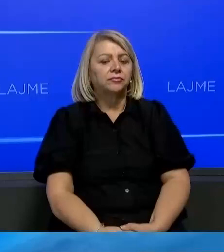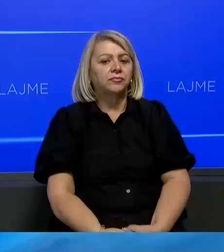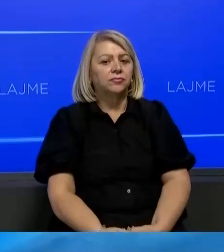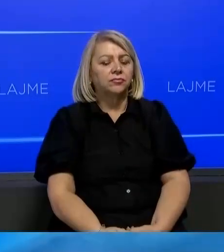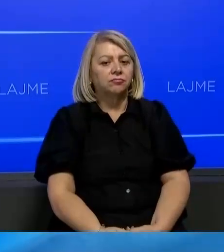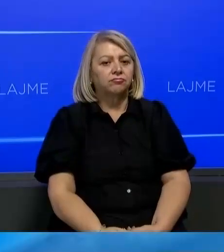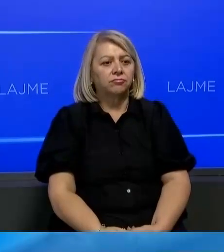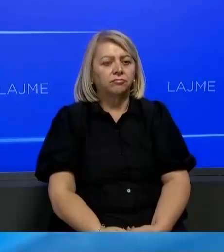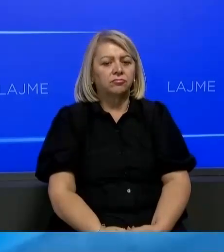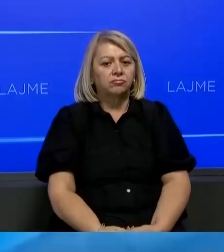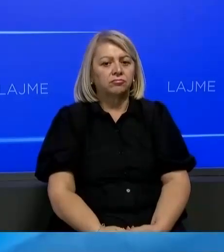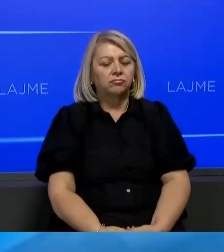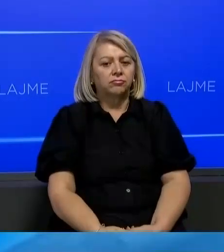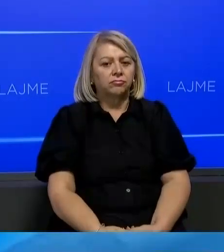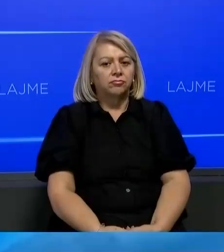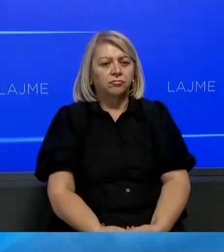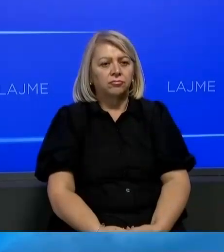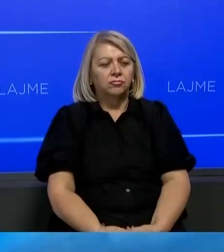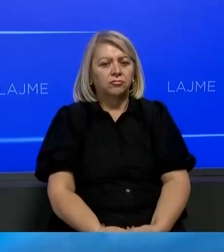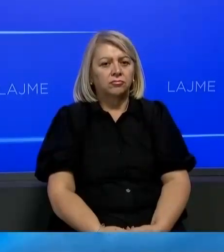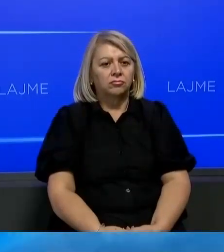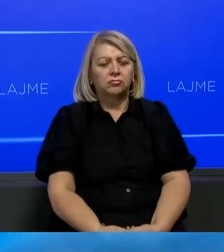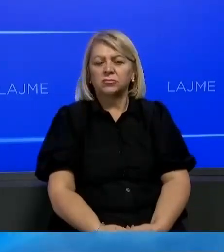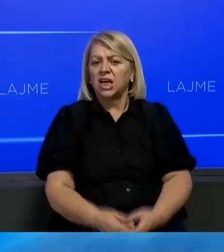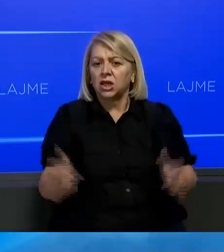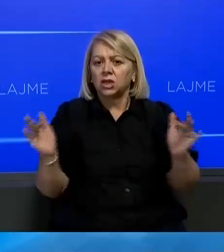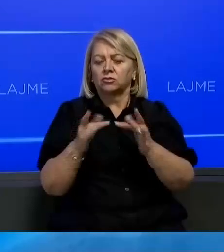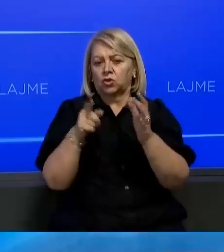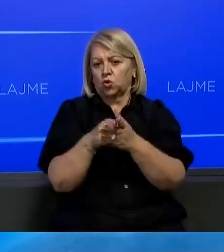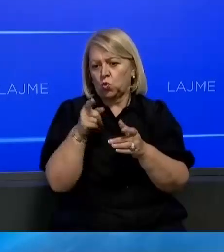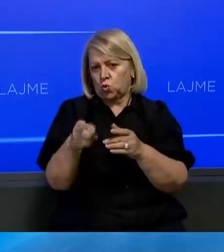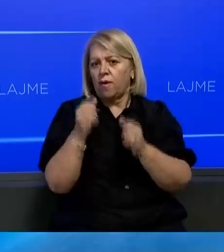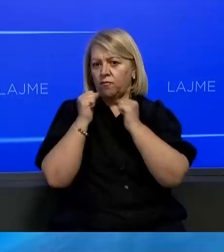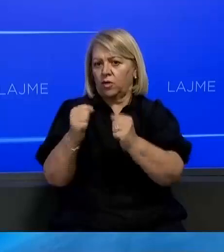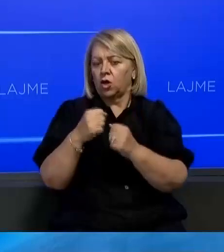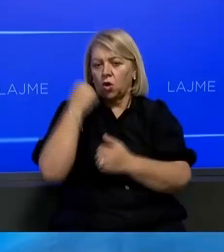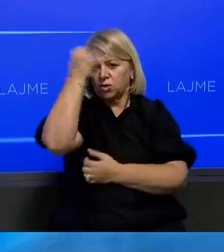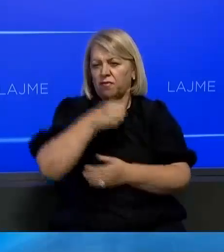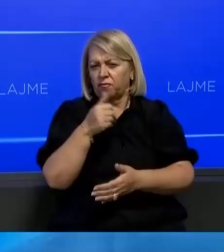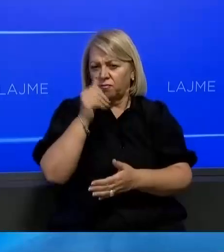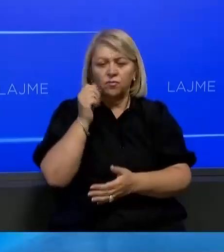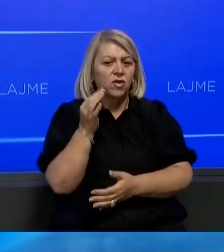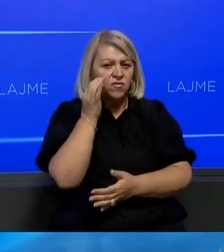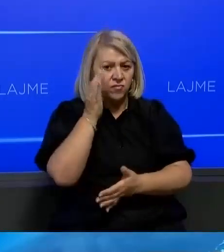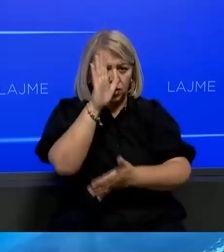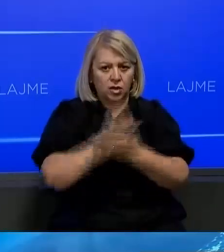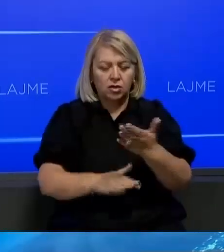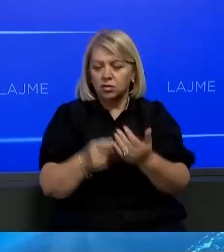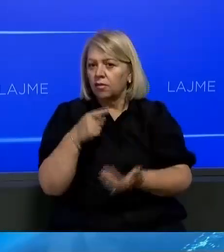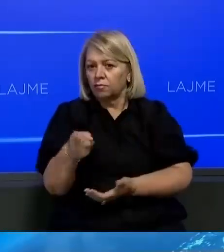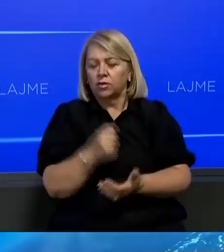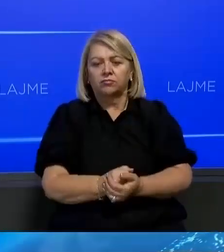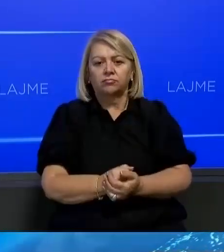Këto është ikoni ju. Sepse fika që ju i keni ngunur Kosovës nga dita e parë duke